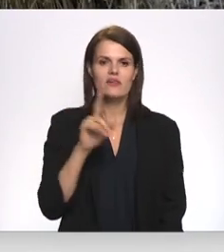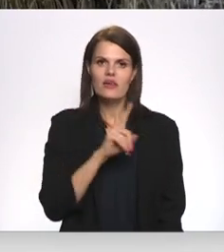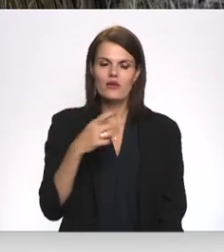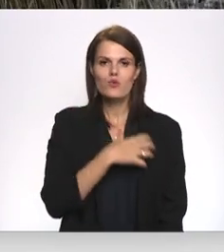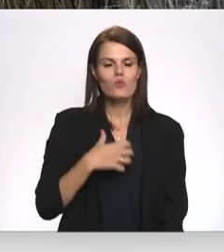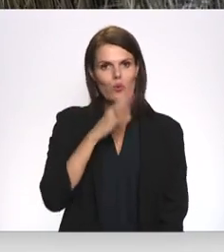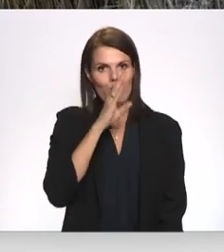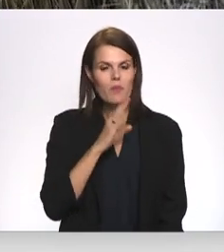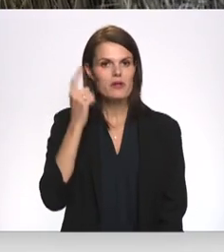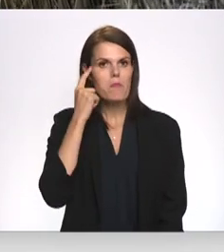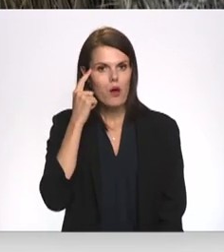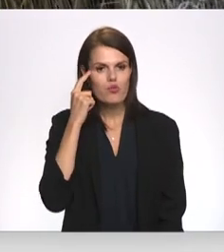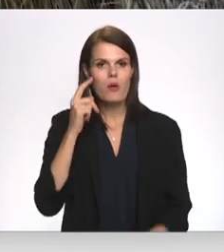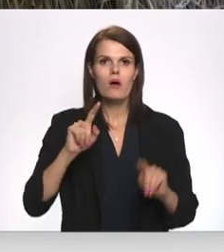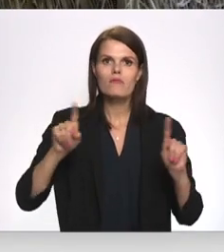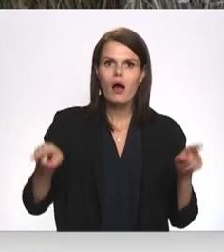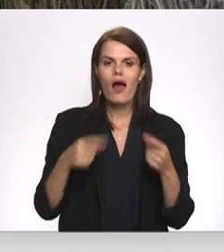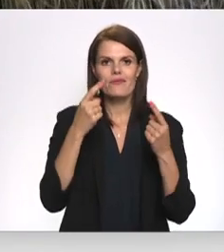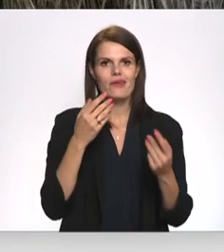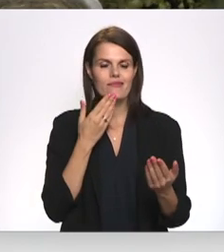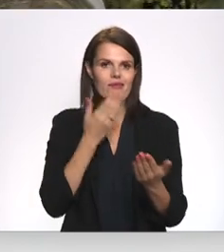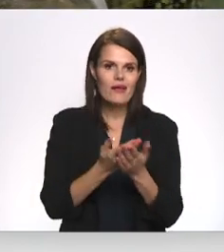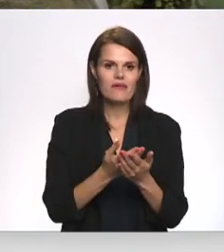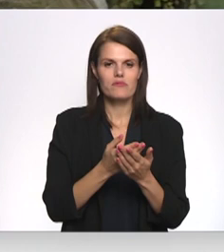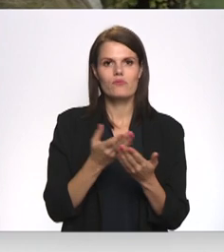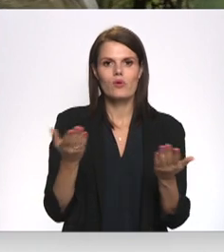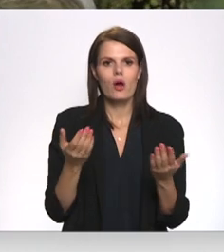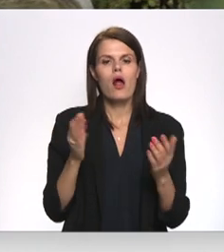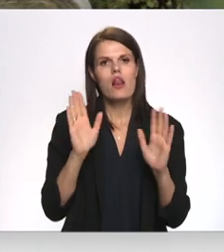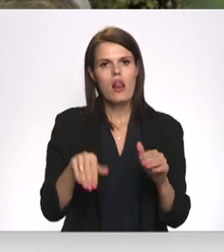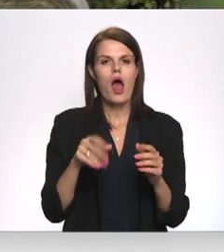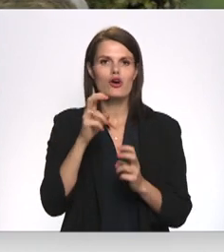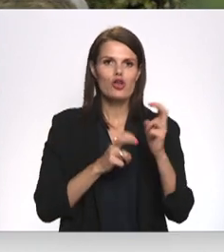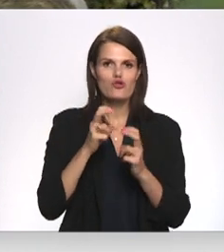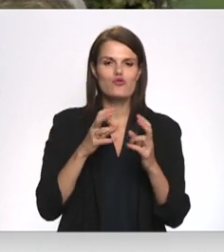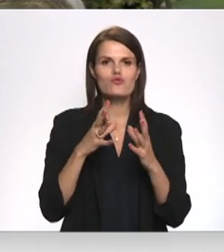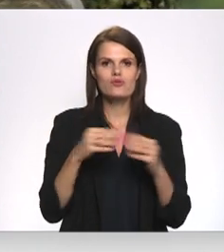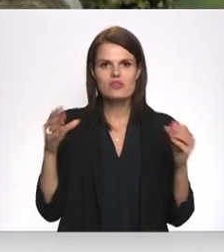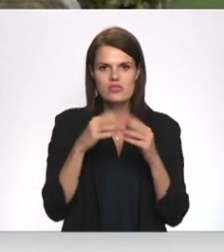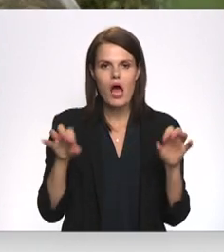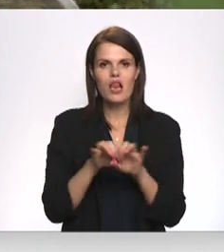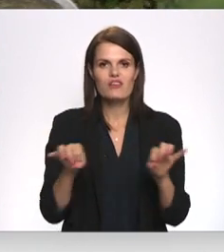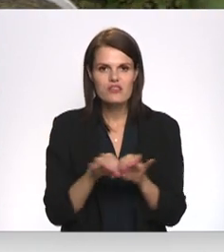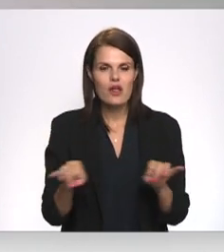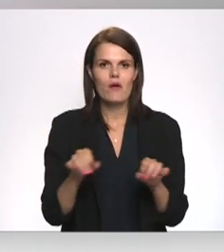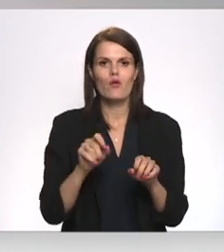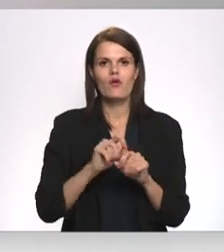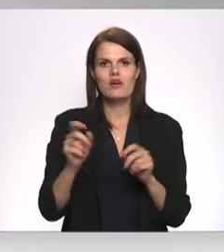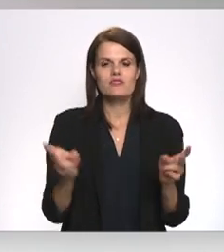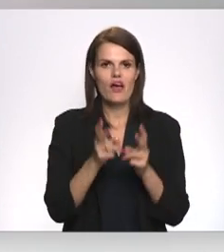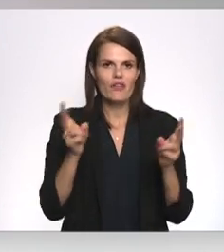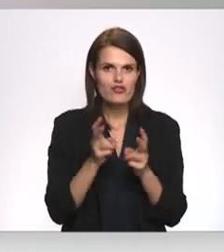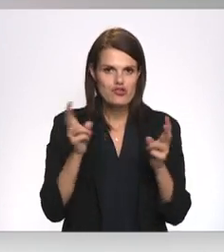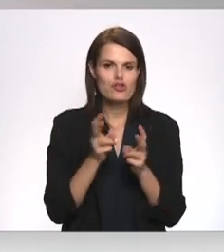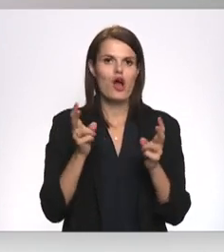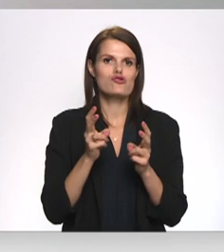nopietnas uzdāmas attīstīt iniciatīvas par zāles granula ražošanu, par sadedzināšanas iekārtu un iespējams arī